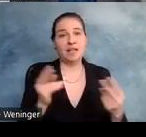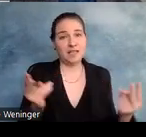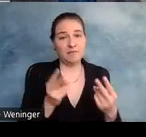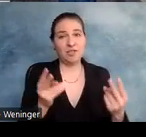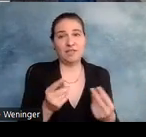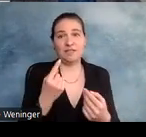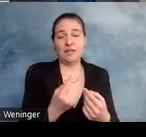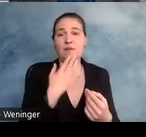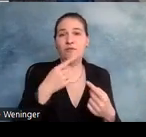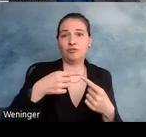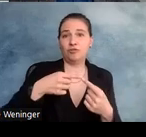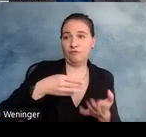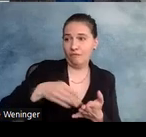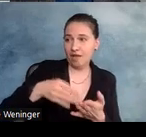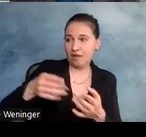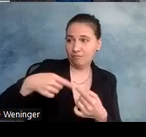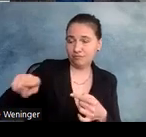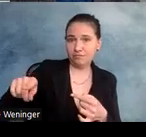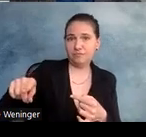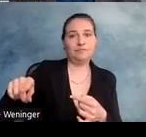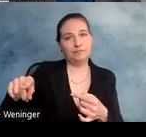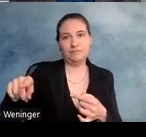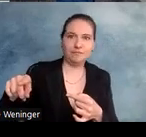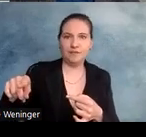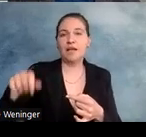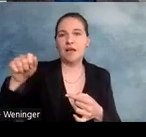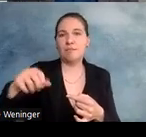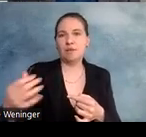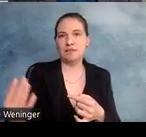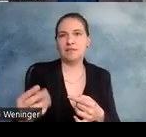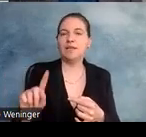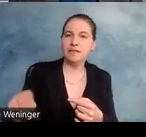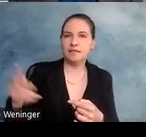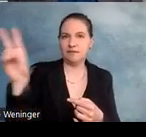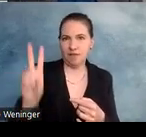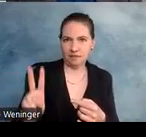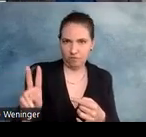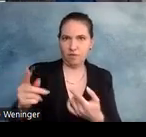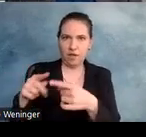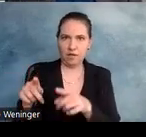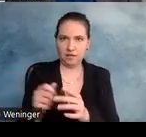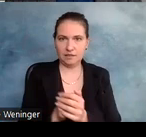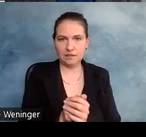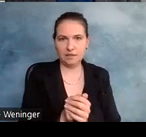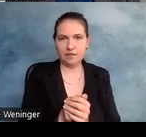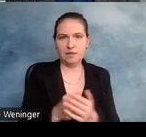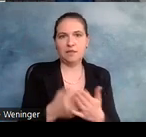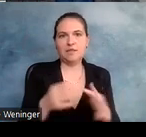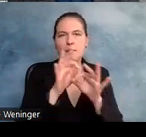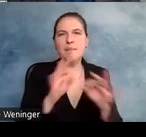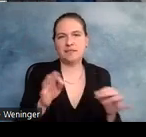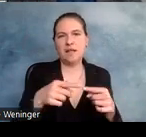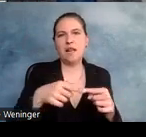nur eine Momentaufnahme bei der nächsten Version ändert sich was. Das heißt, Empfehlung wäre eigentlich lieber, den Link immer weiter zu schicken.